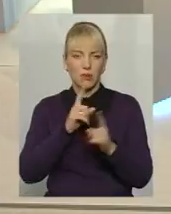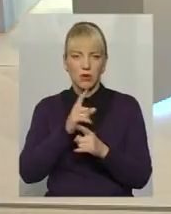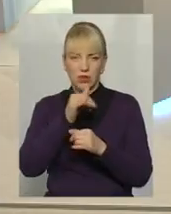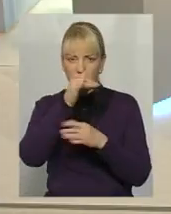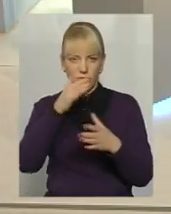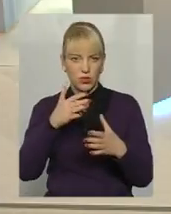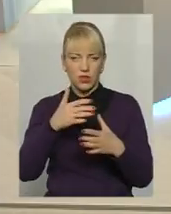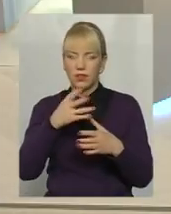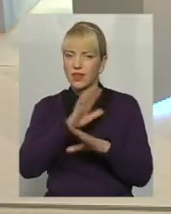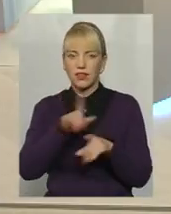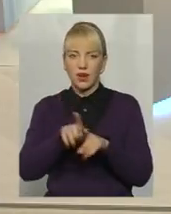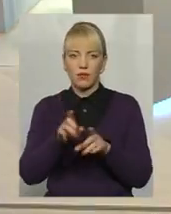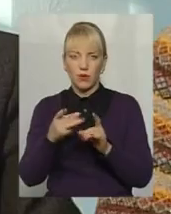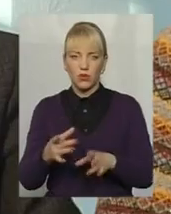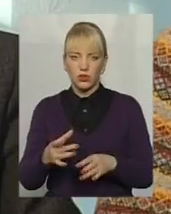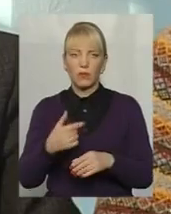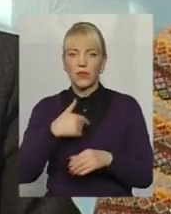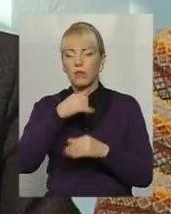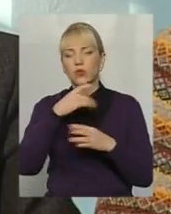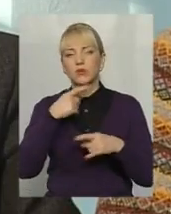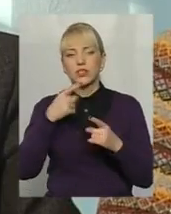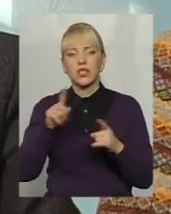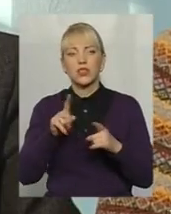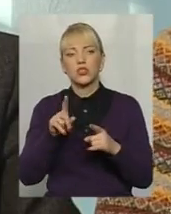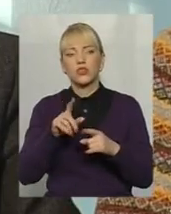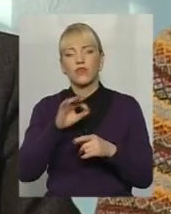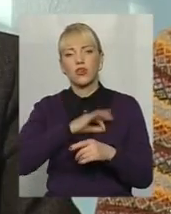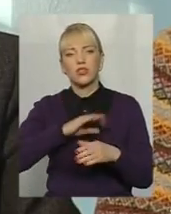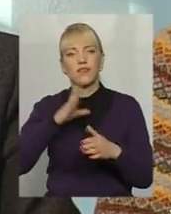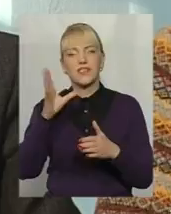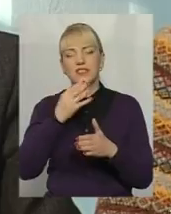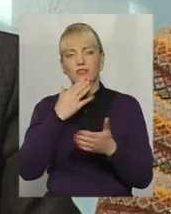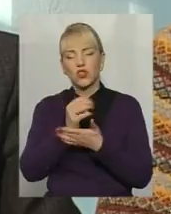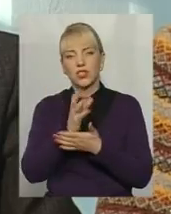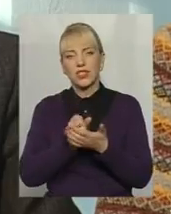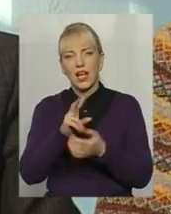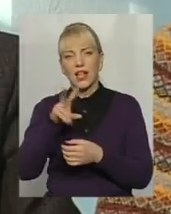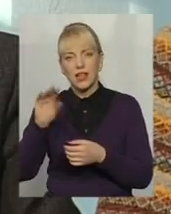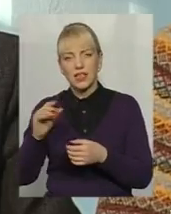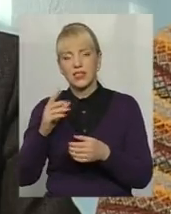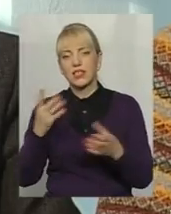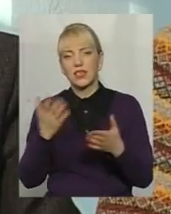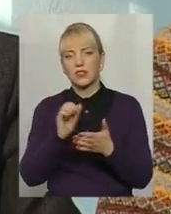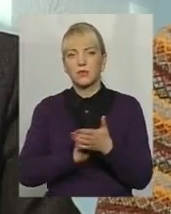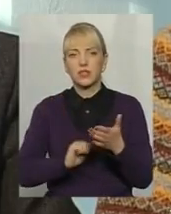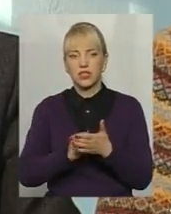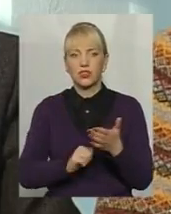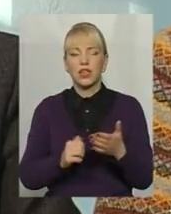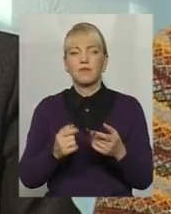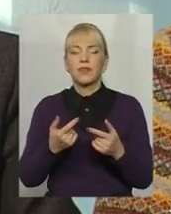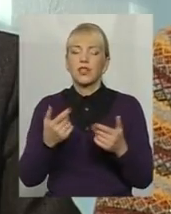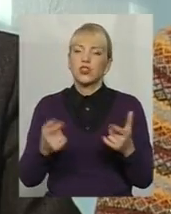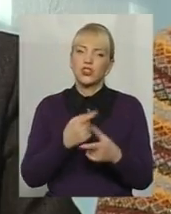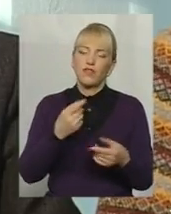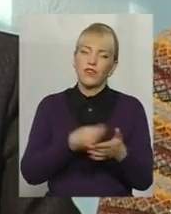просто. Не можна сказати, що вони використали всі свої резерви, але знову ж, з певних причин вони не використали чи